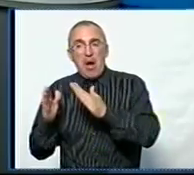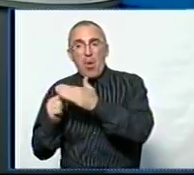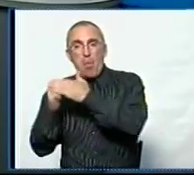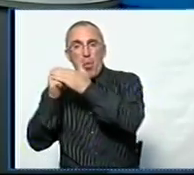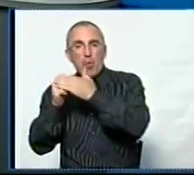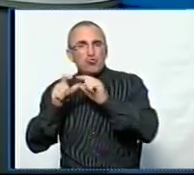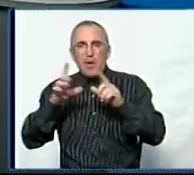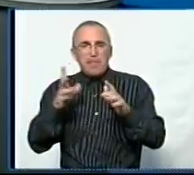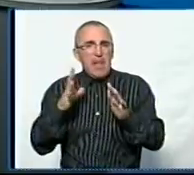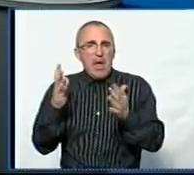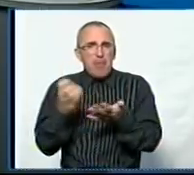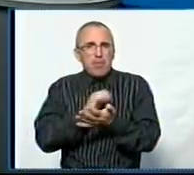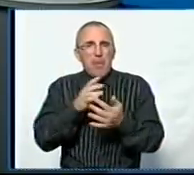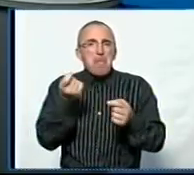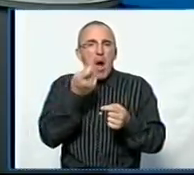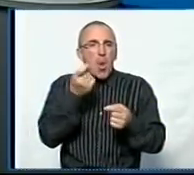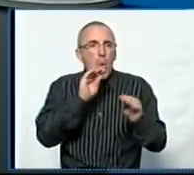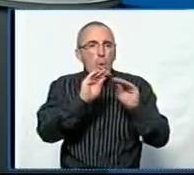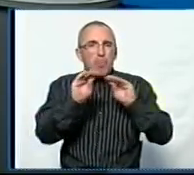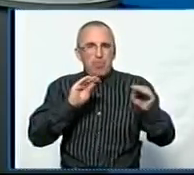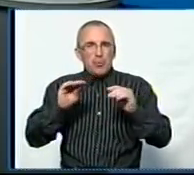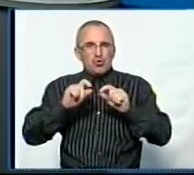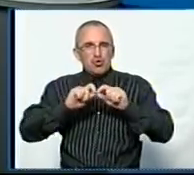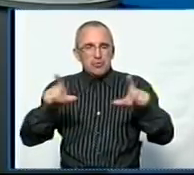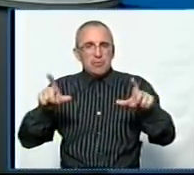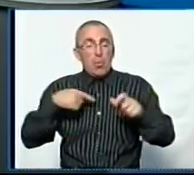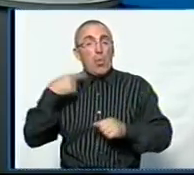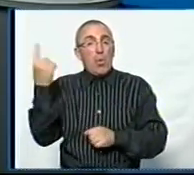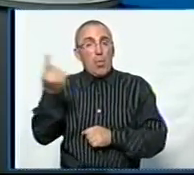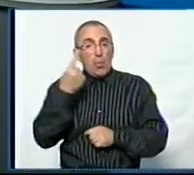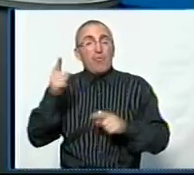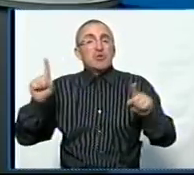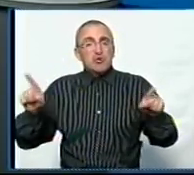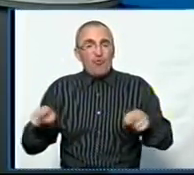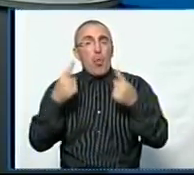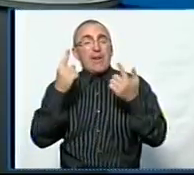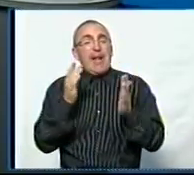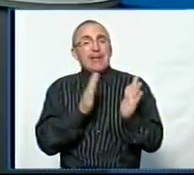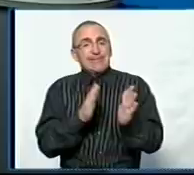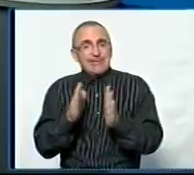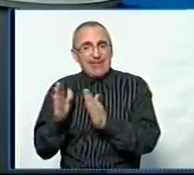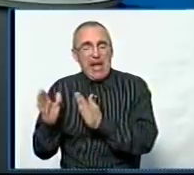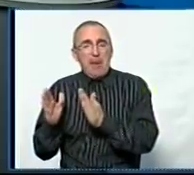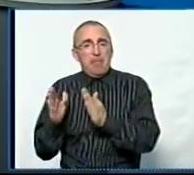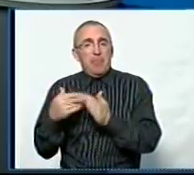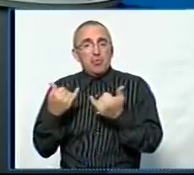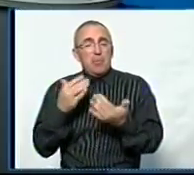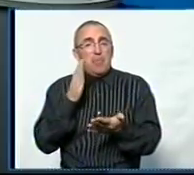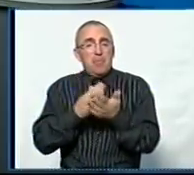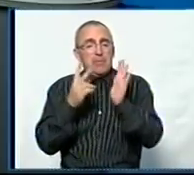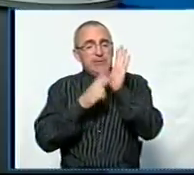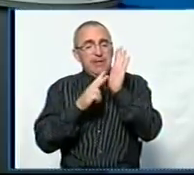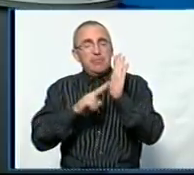не подолала проблему малокомплектних шкіл? На сьогодні в нас в області створена ця система. Маємо на сьогодні вже